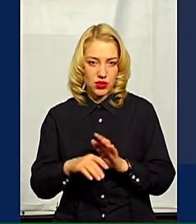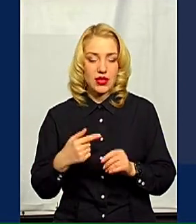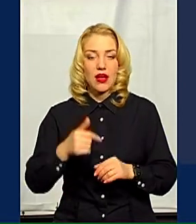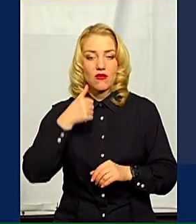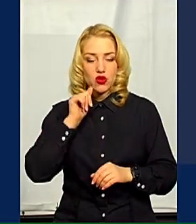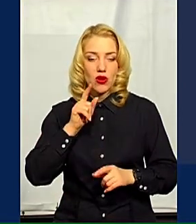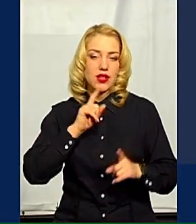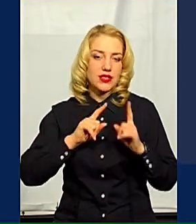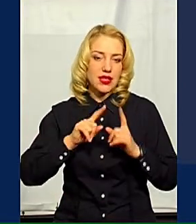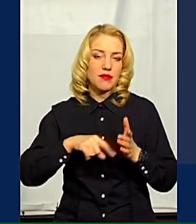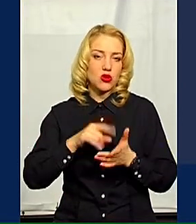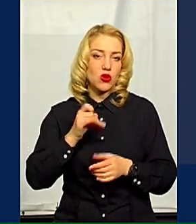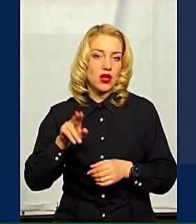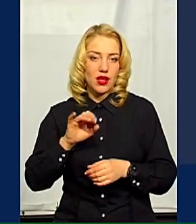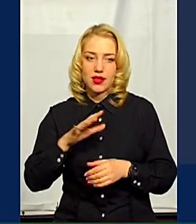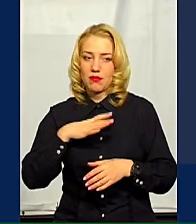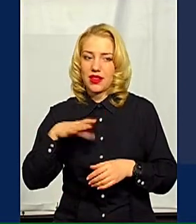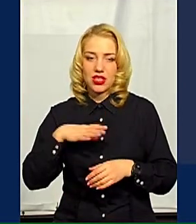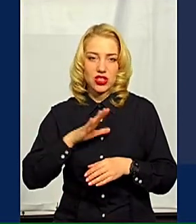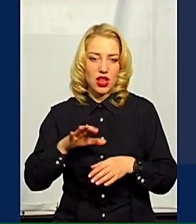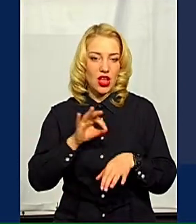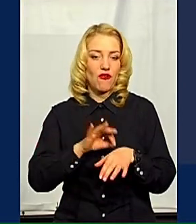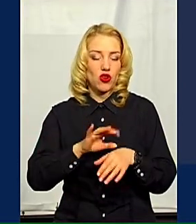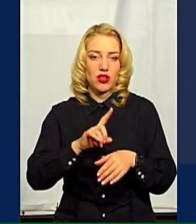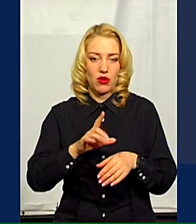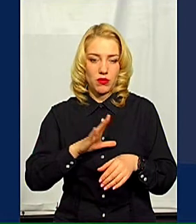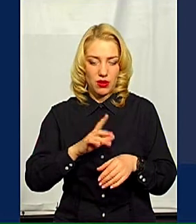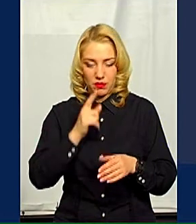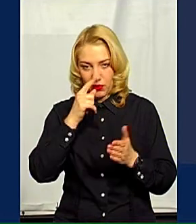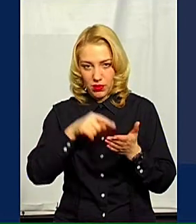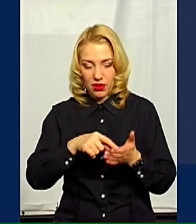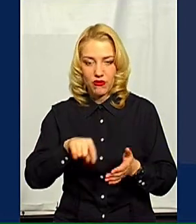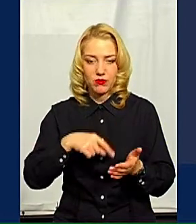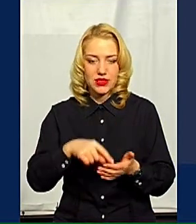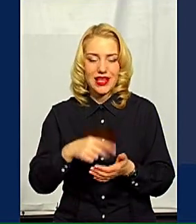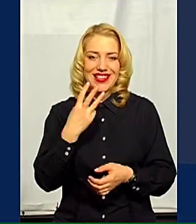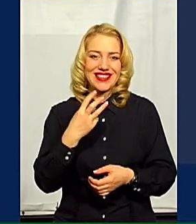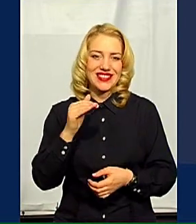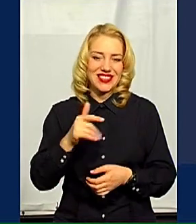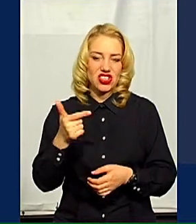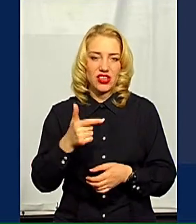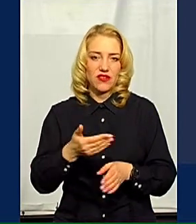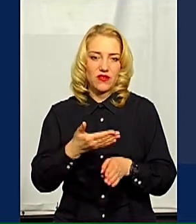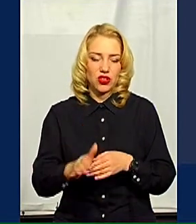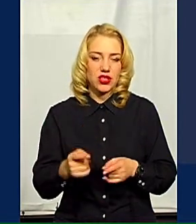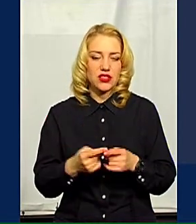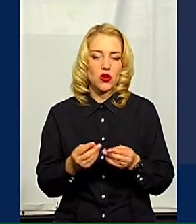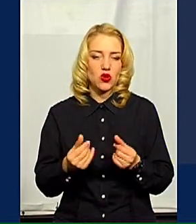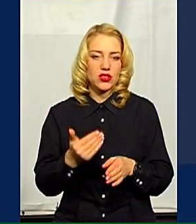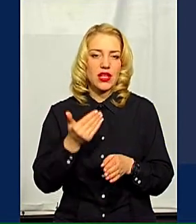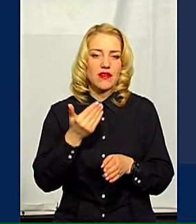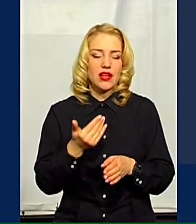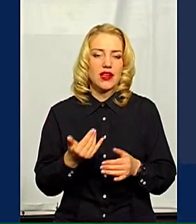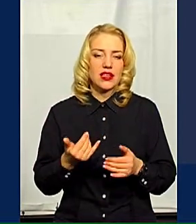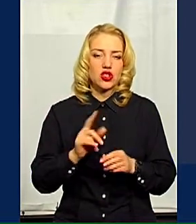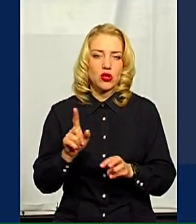ради ми, не чекаючи, в принципі, хвороби, яка могла би бути в місті, виділили 300 тисяч гривень. Ці кошти будуть направлені на те, щоб основне, ми забезпечили саме